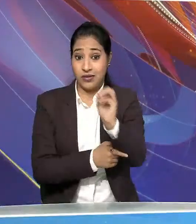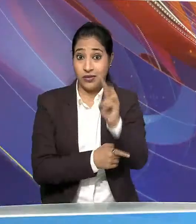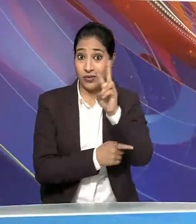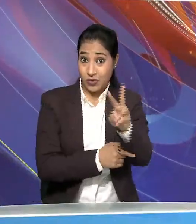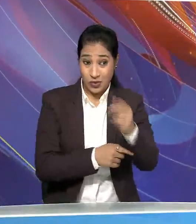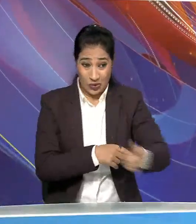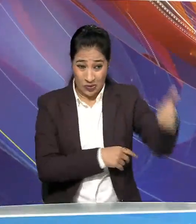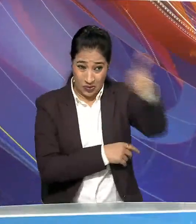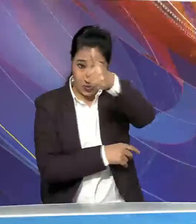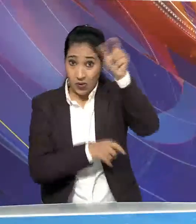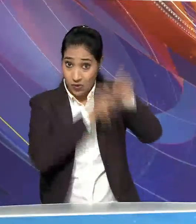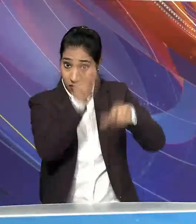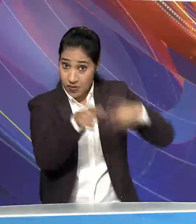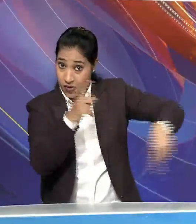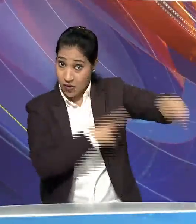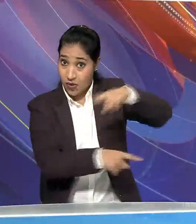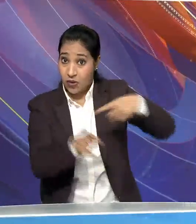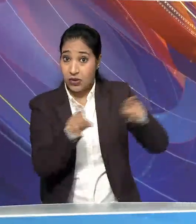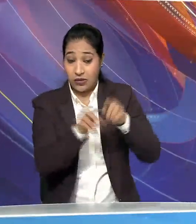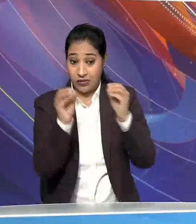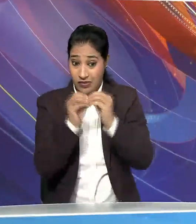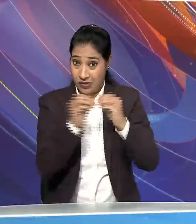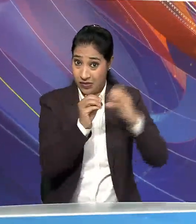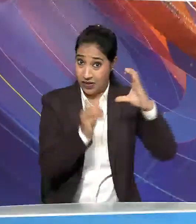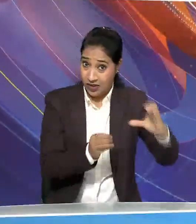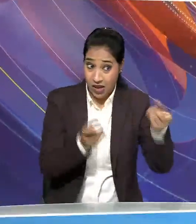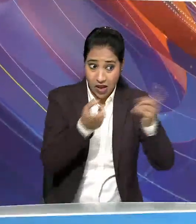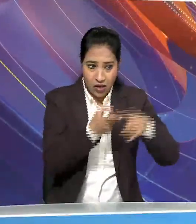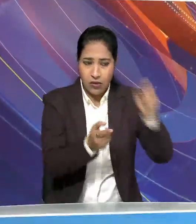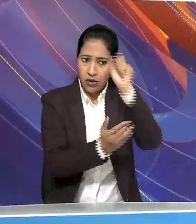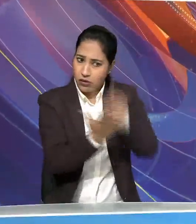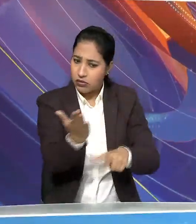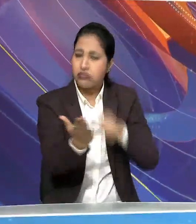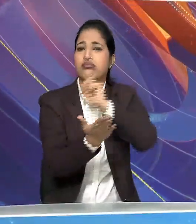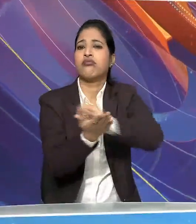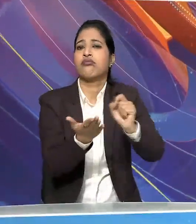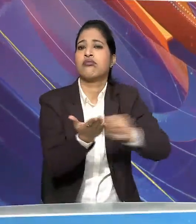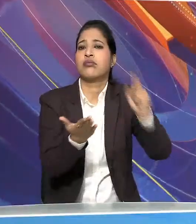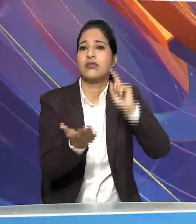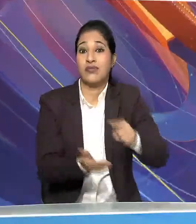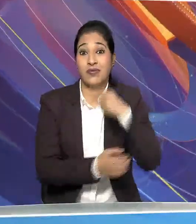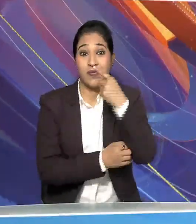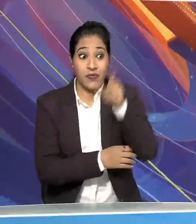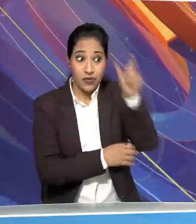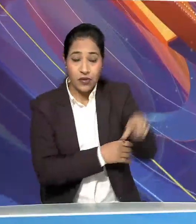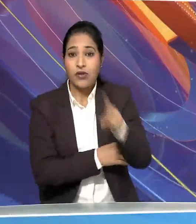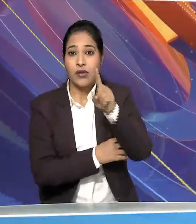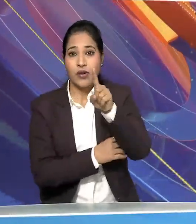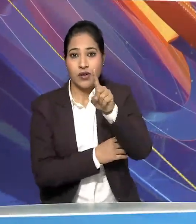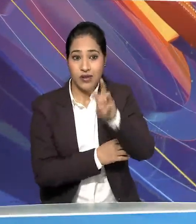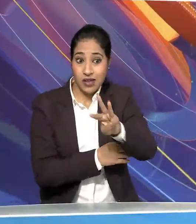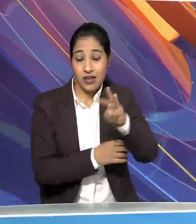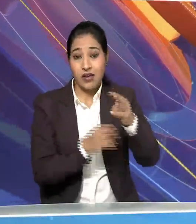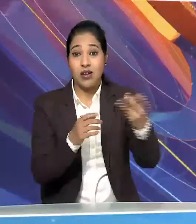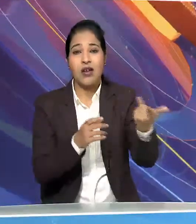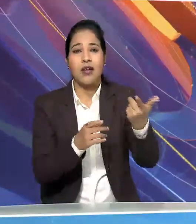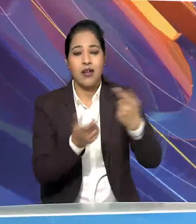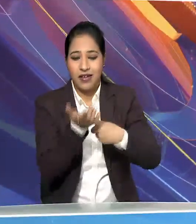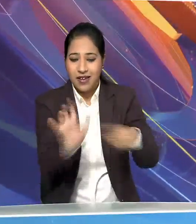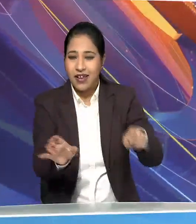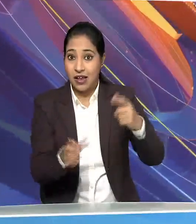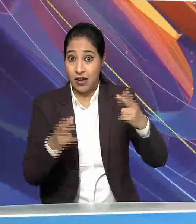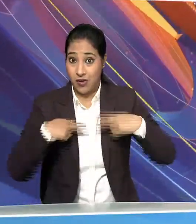प्रतिश्ठित नागरिकों ने BBC के खिलाफ एक पत्र लिखा है इन लोगों में 13 सेवा निवरित